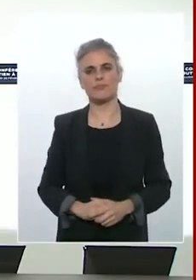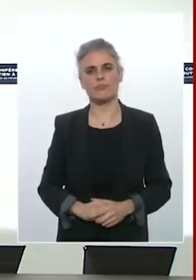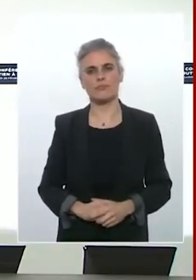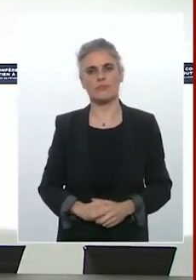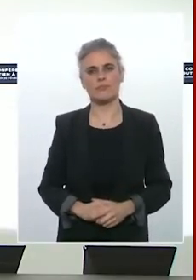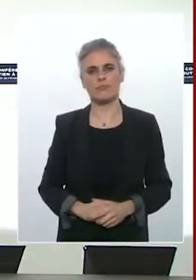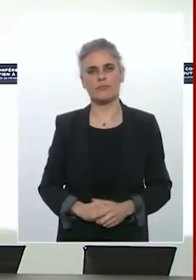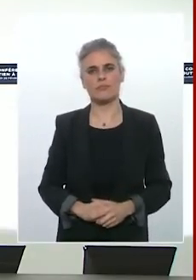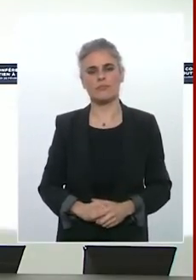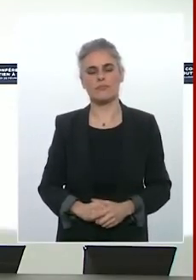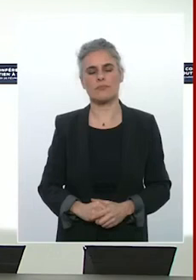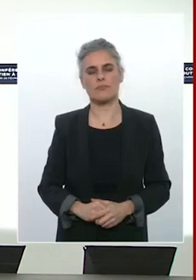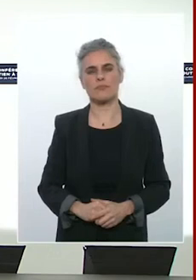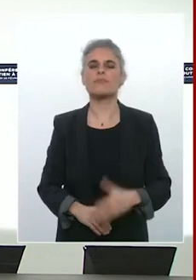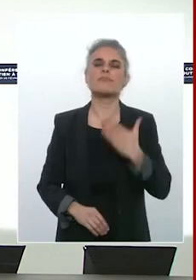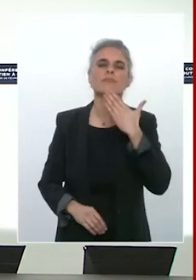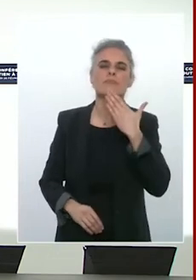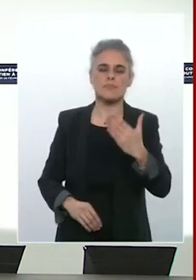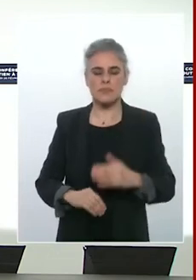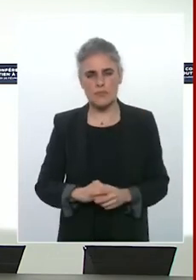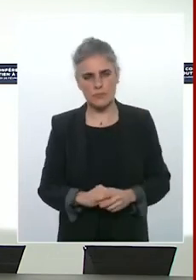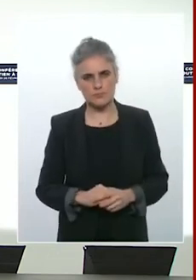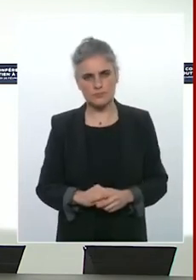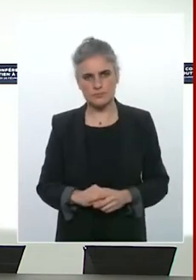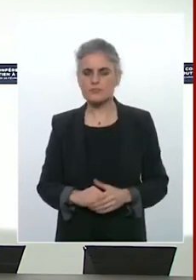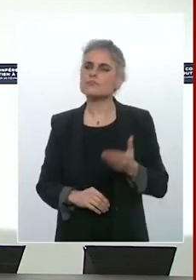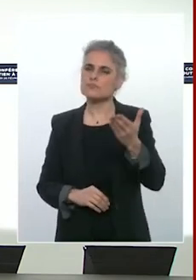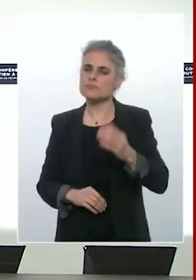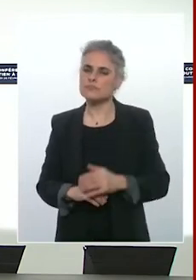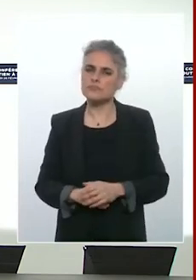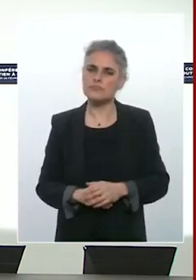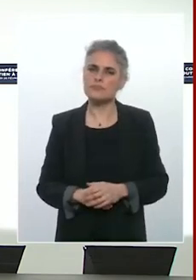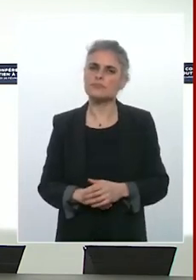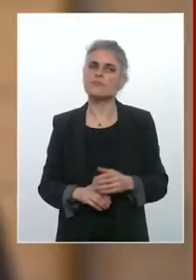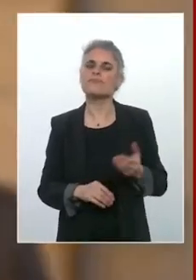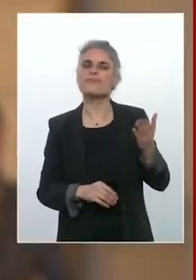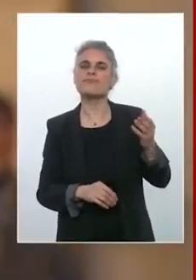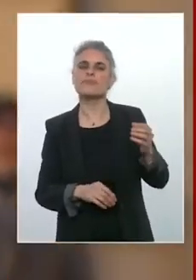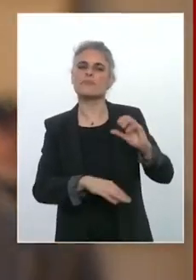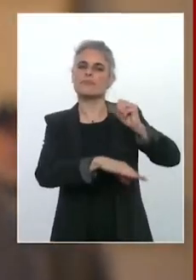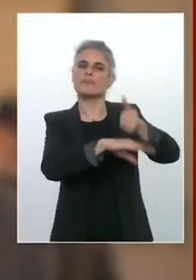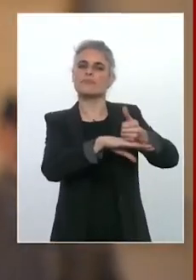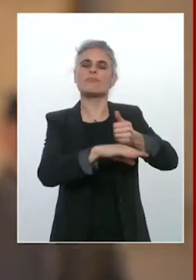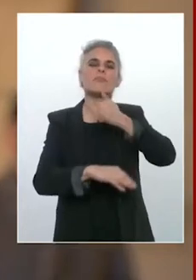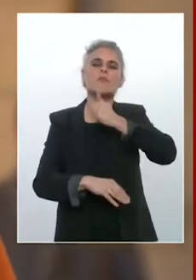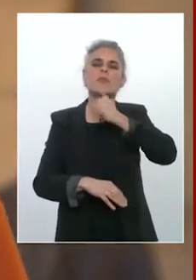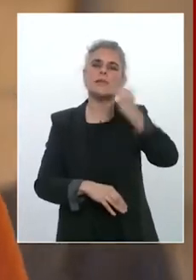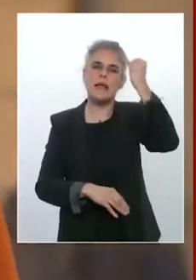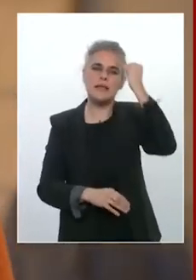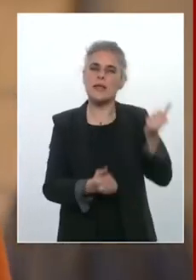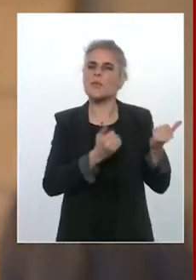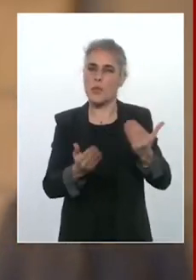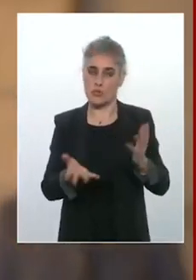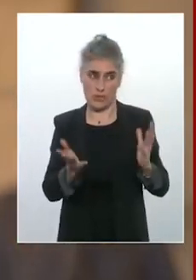M. le Président, vous avez évoqué la proposition estonienne d'un grand emprunt pour soutenir la défense européenne. Est